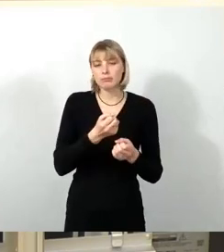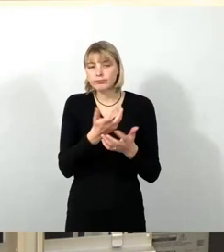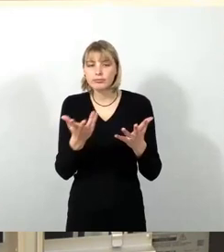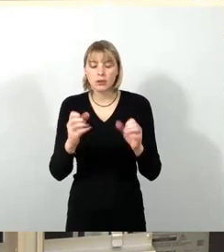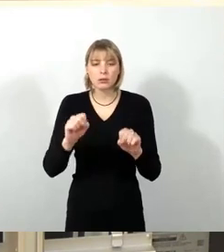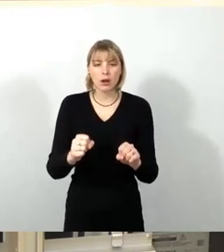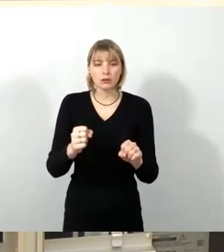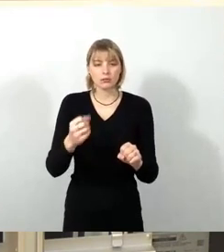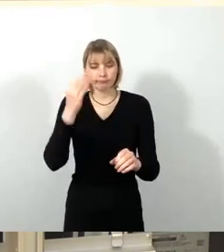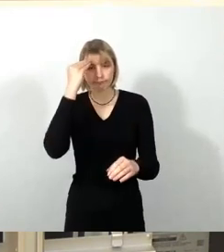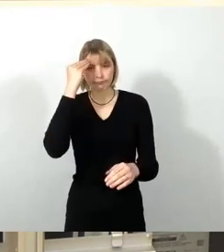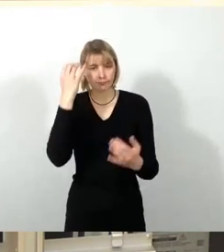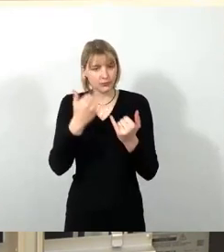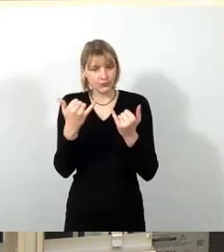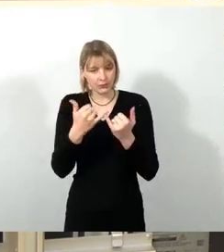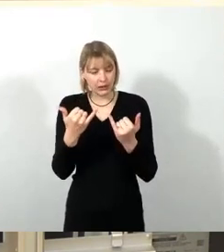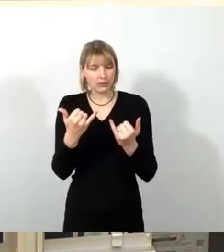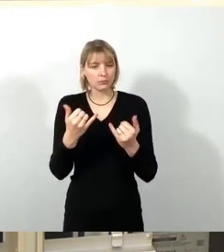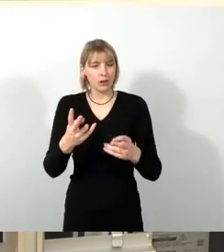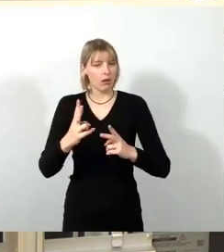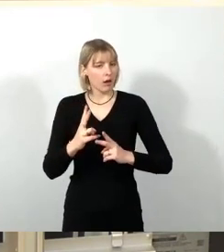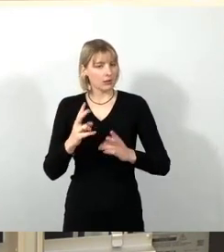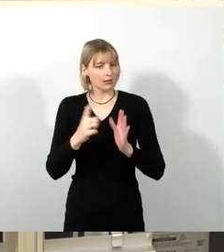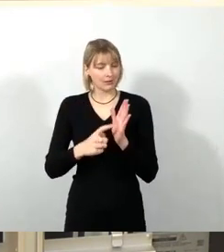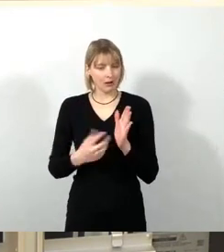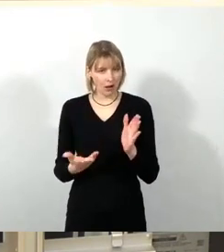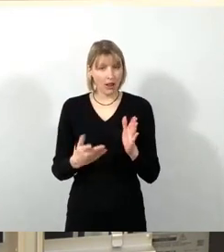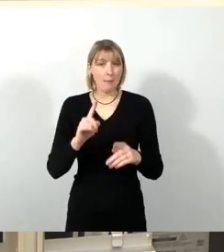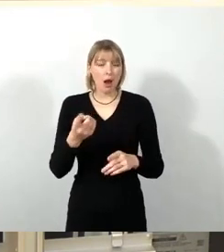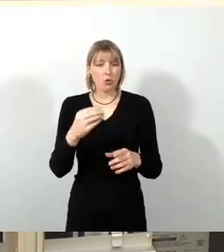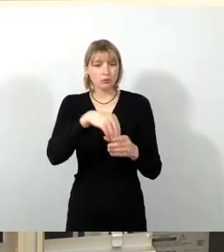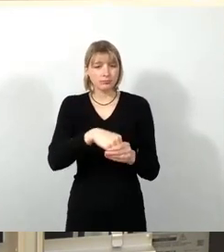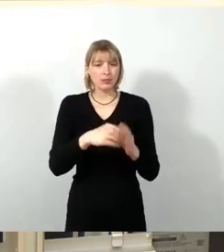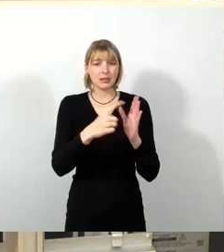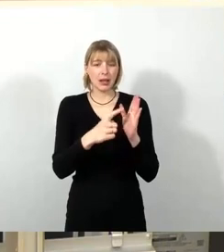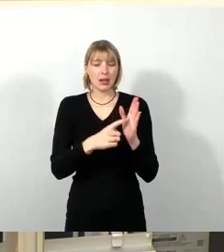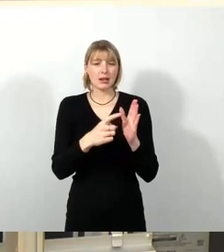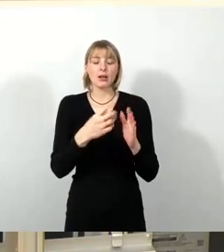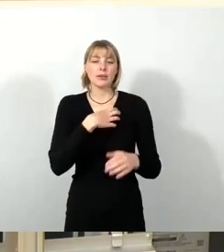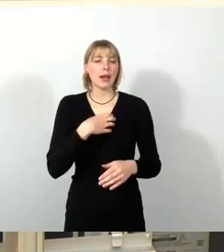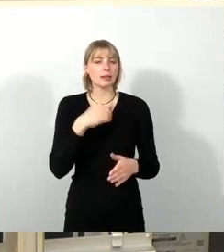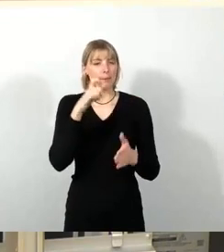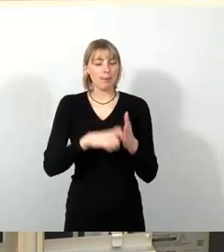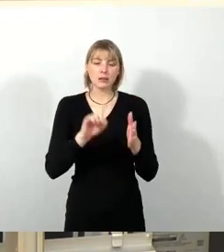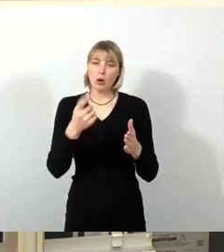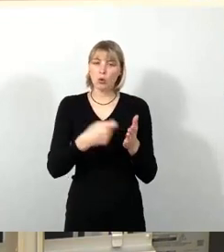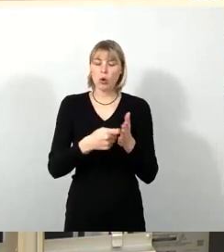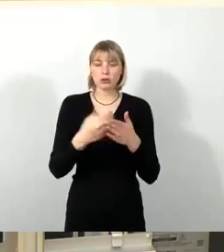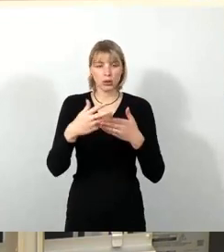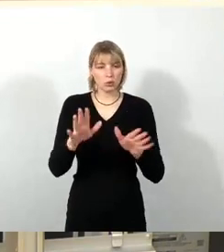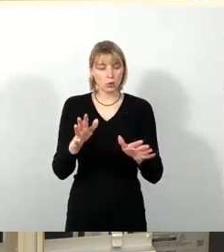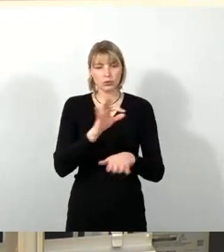die Nutzung der städtischen Bibliotheken ist schon über den Dresdenpass inkludiert, also kostenfrei. Alle Nutzer des